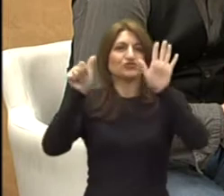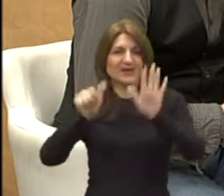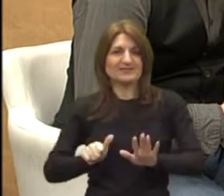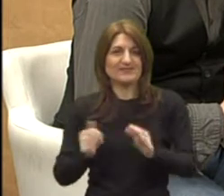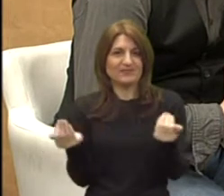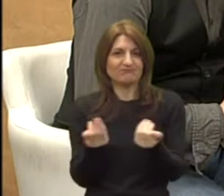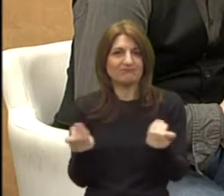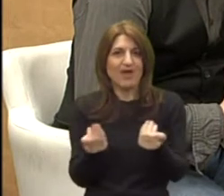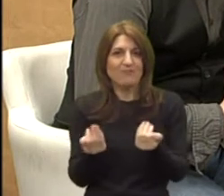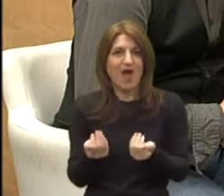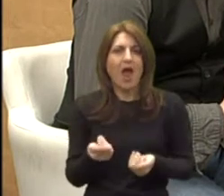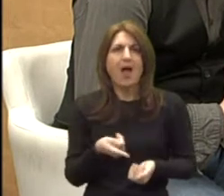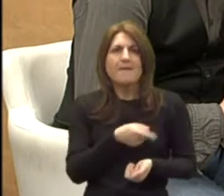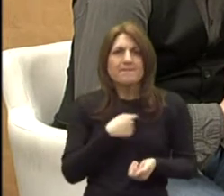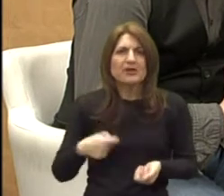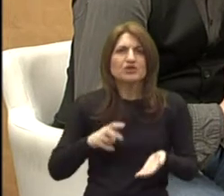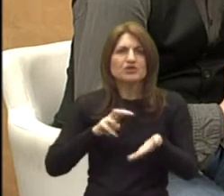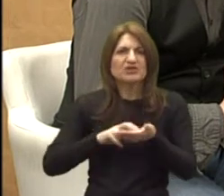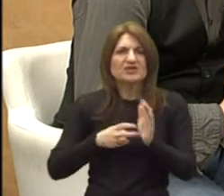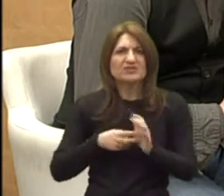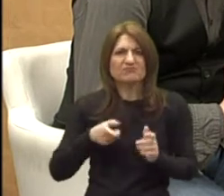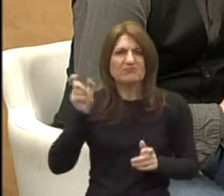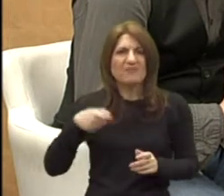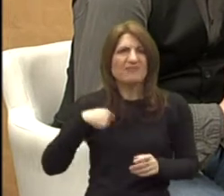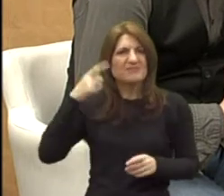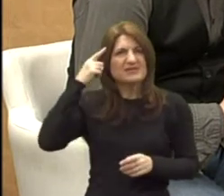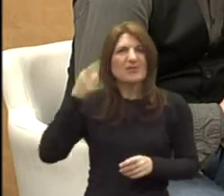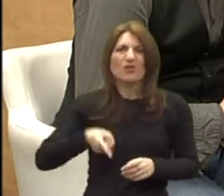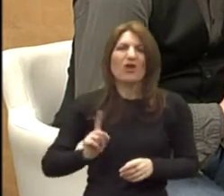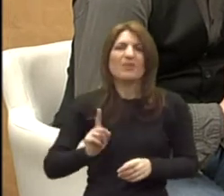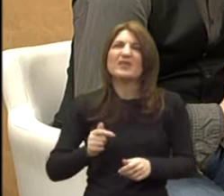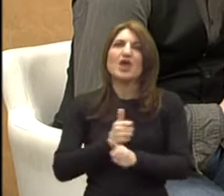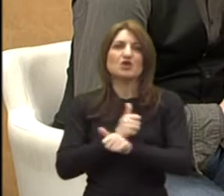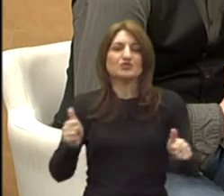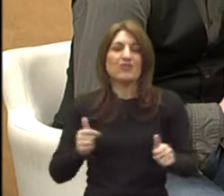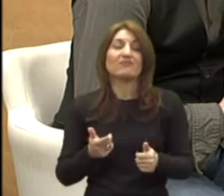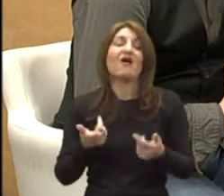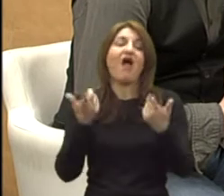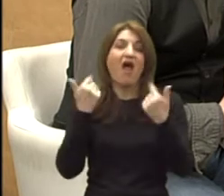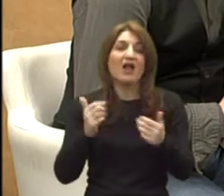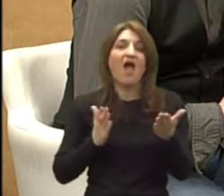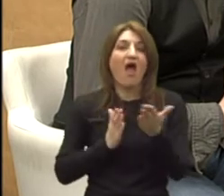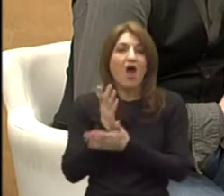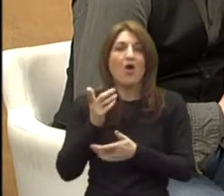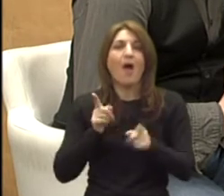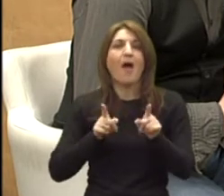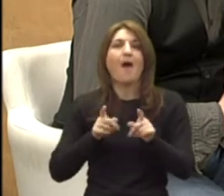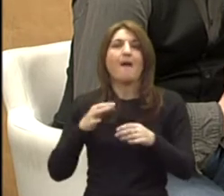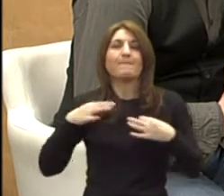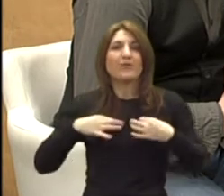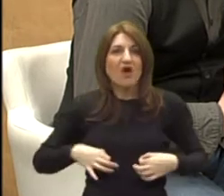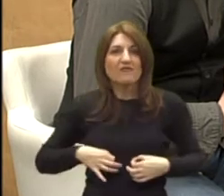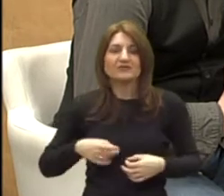Nama ko stručnjacima se ne čini da je to baš ideal. To je dakle ako roditelj mora jer što je profesor Grudan